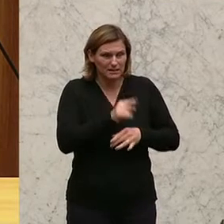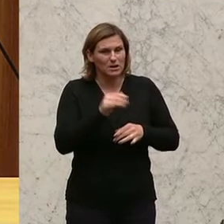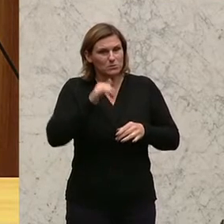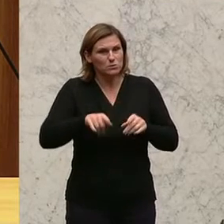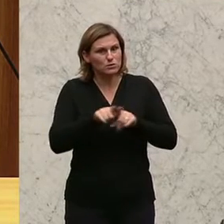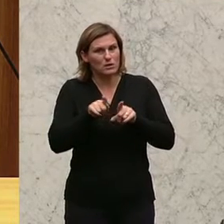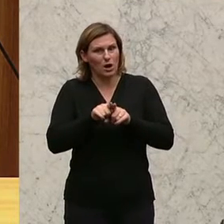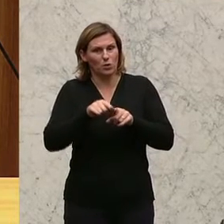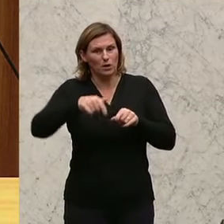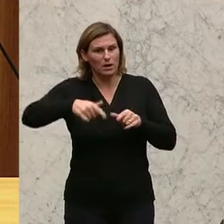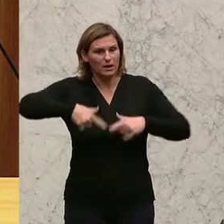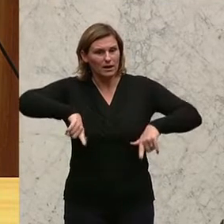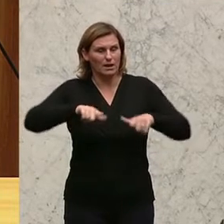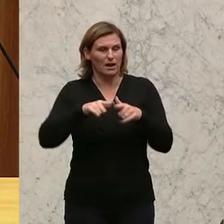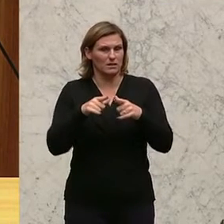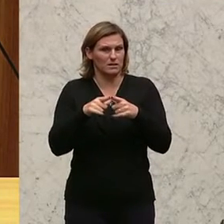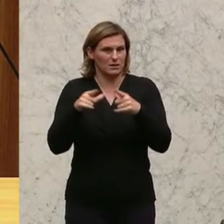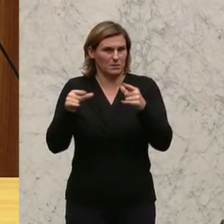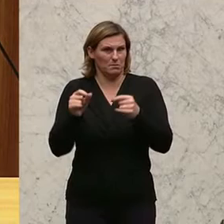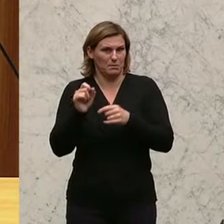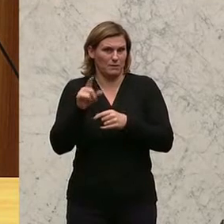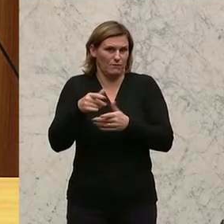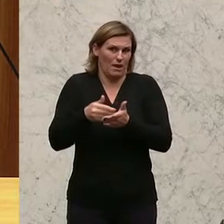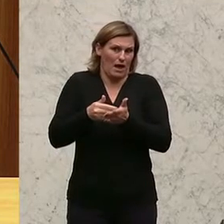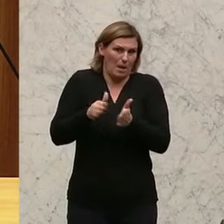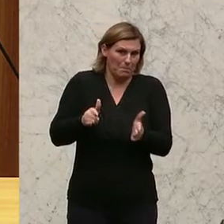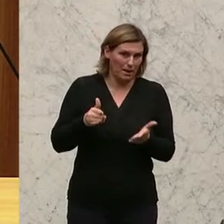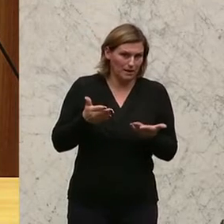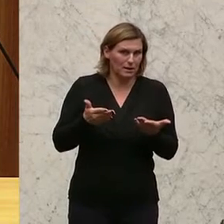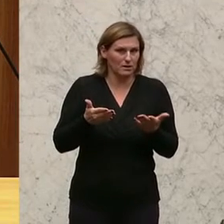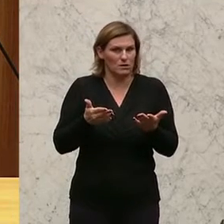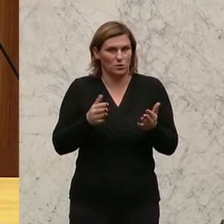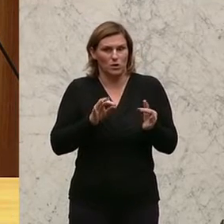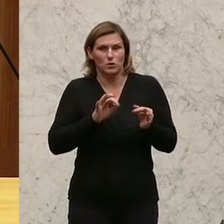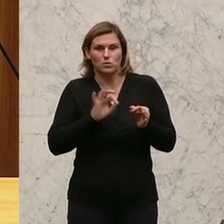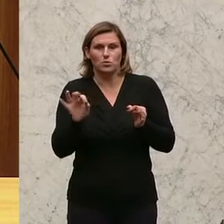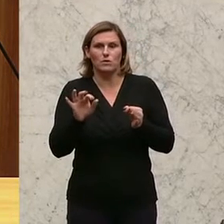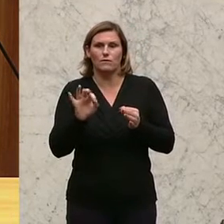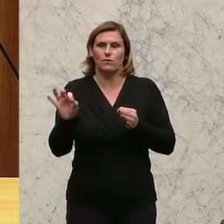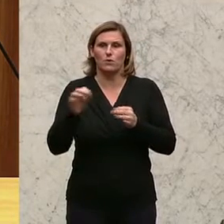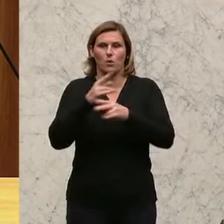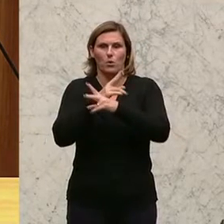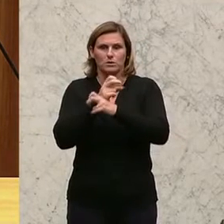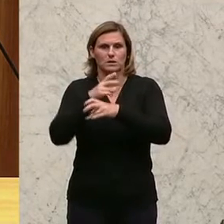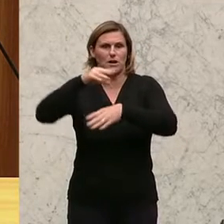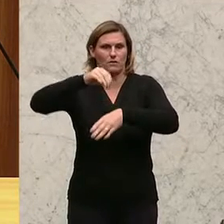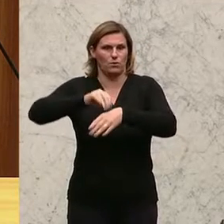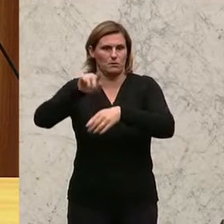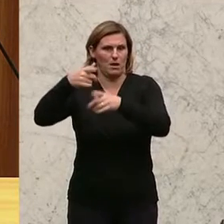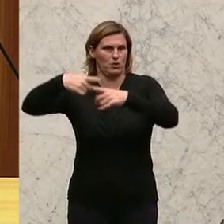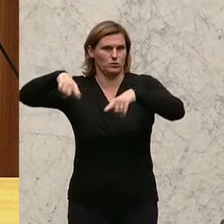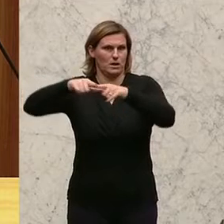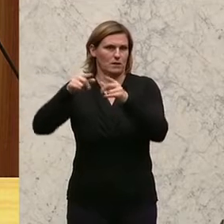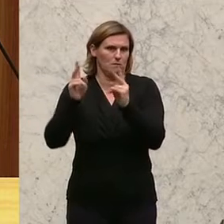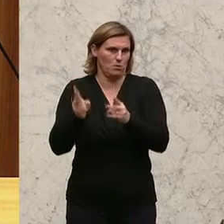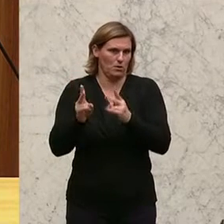Briefwahl im Inland vollkommen abzulehnen und nur für die Auslandsösterreicher weiterhin in